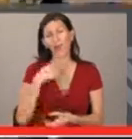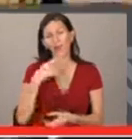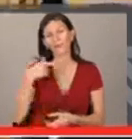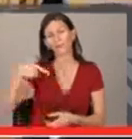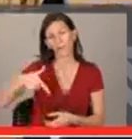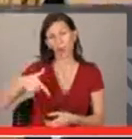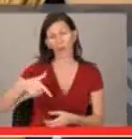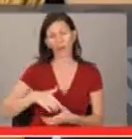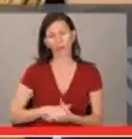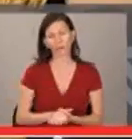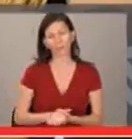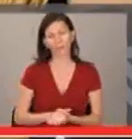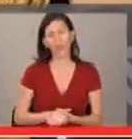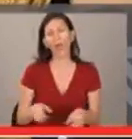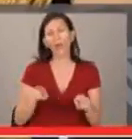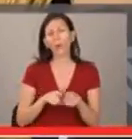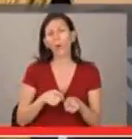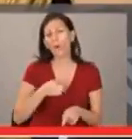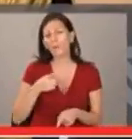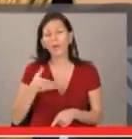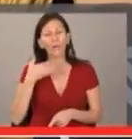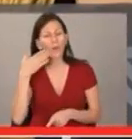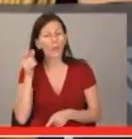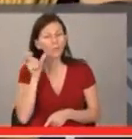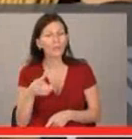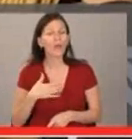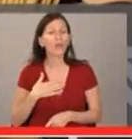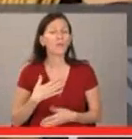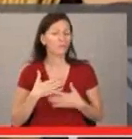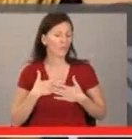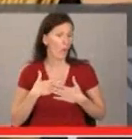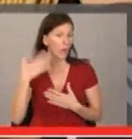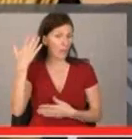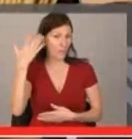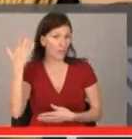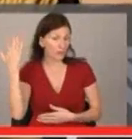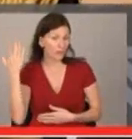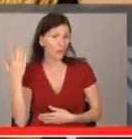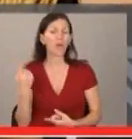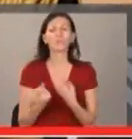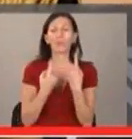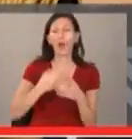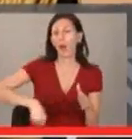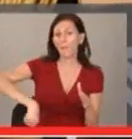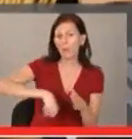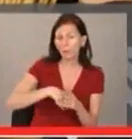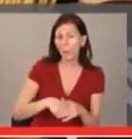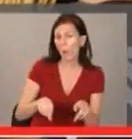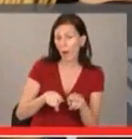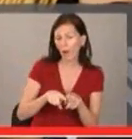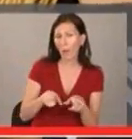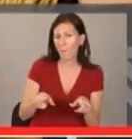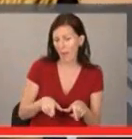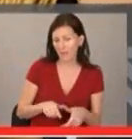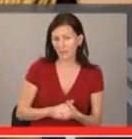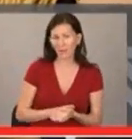Здравейте! Казвам се Георги. Като всеки млад човек, и аз имам своите мечти. да